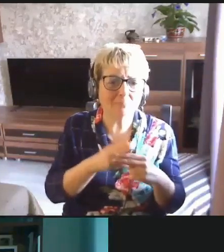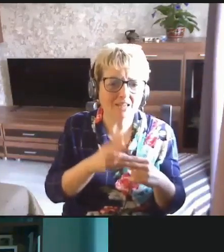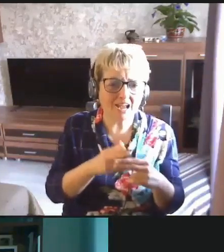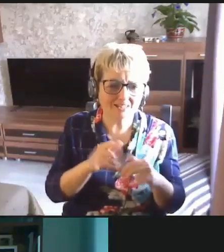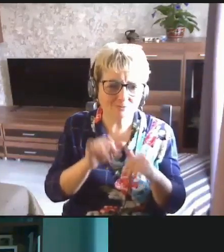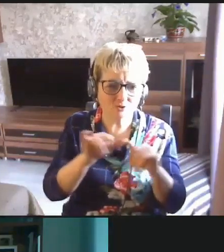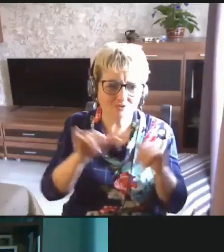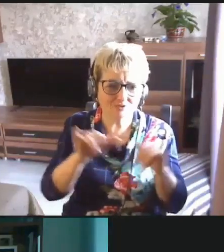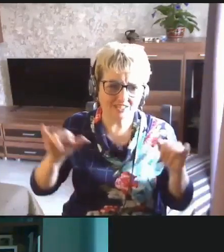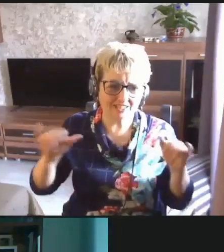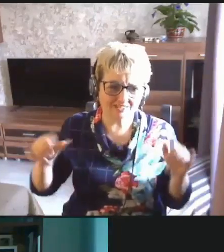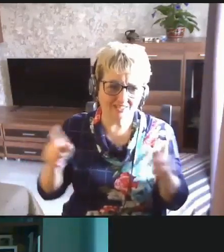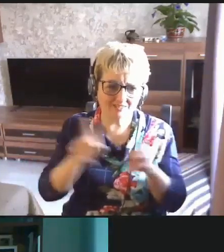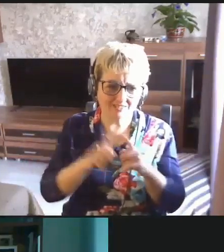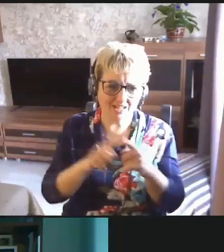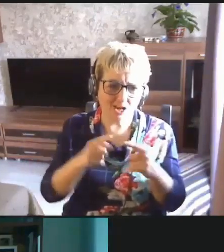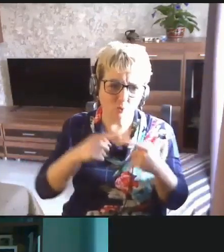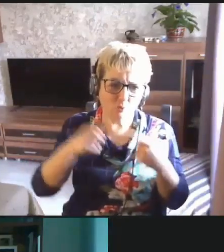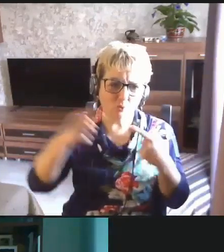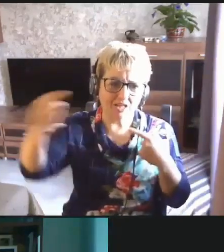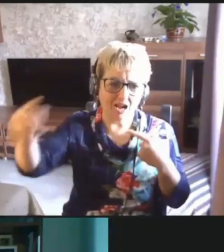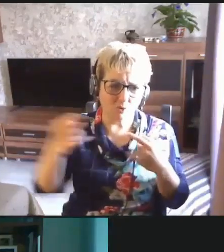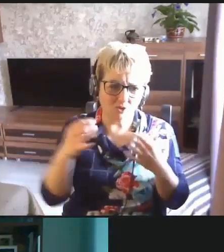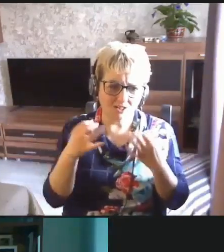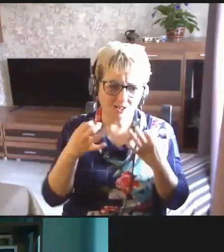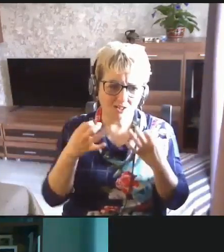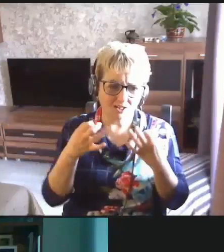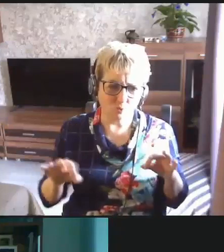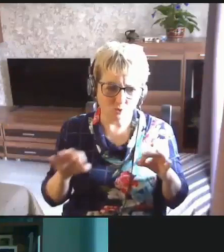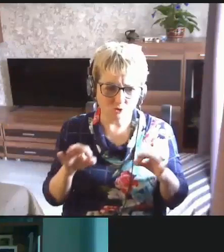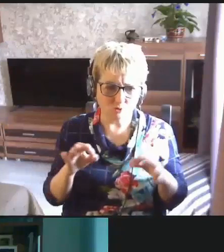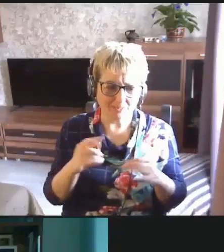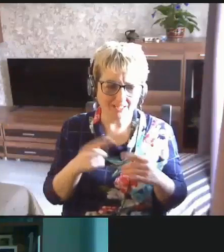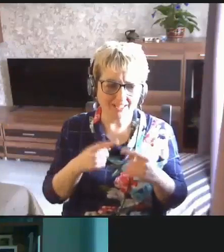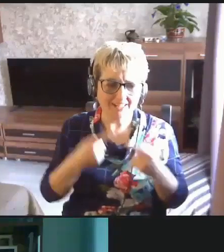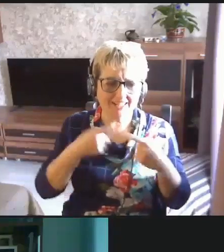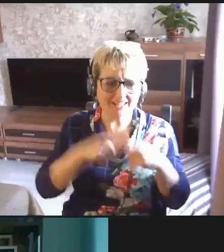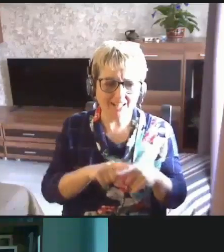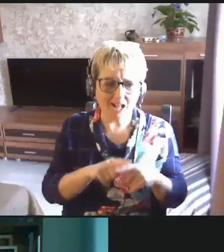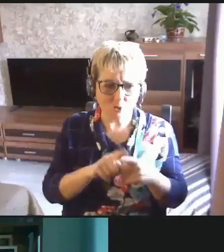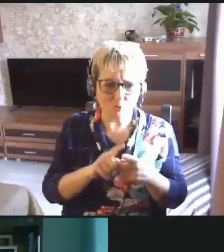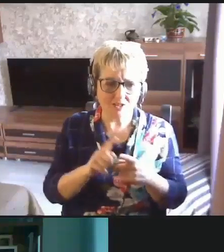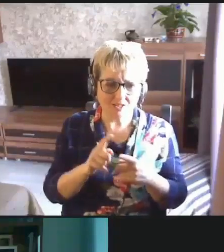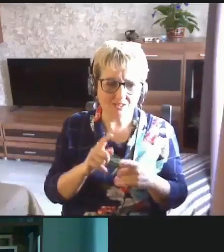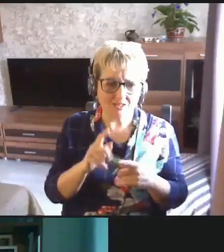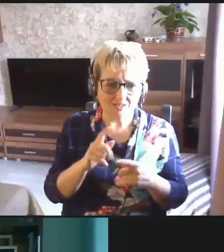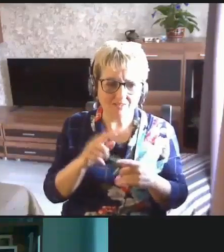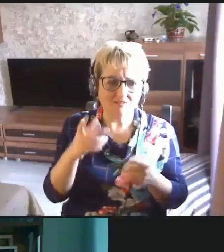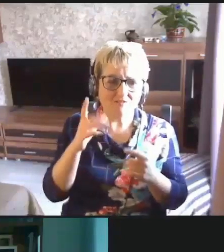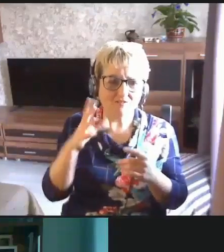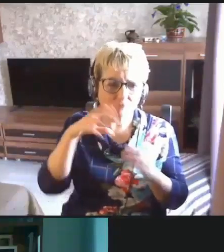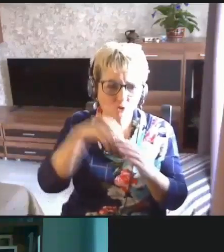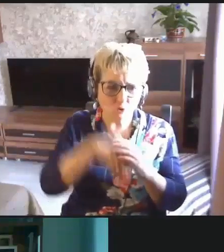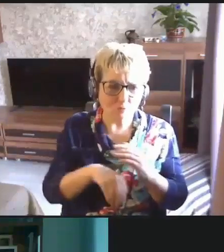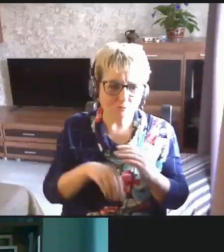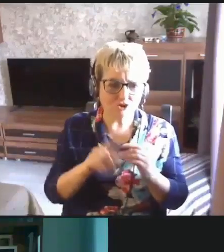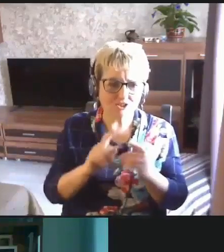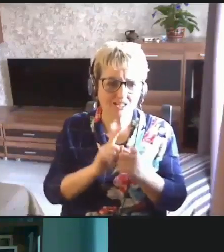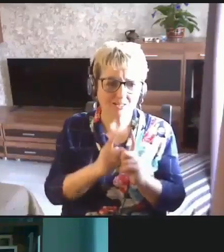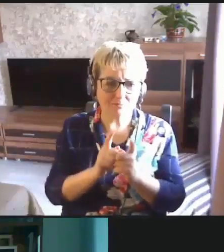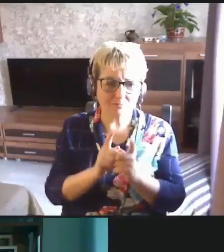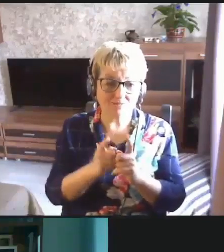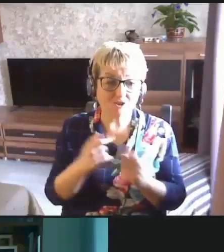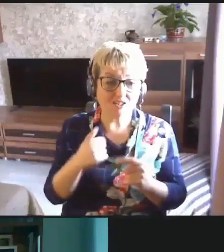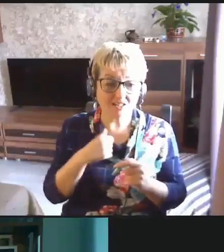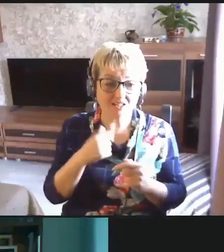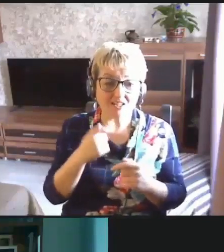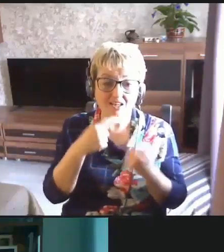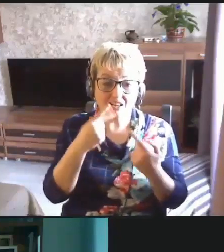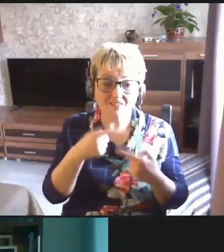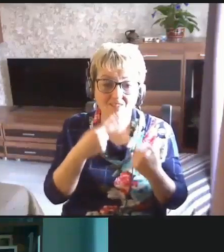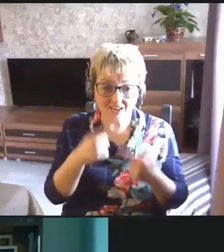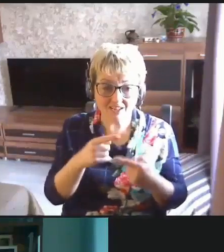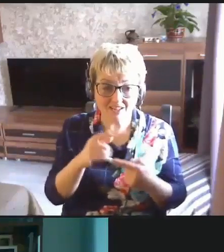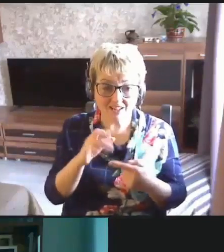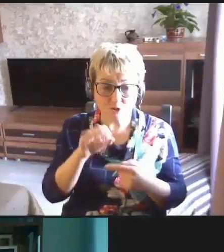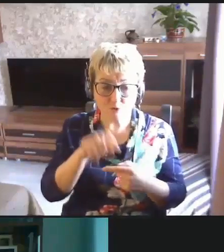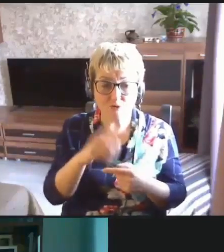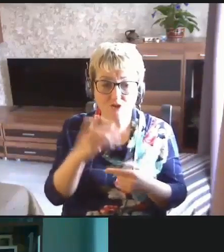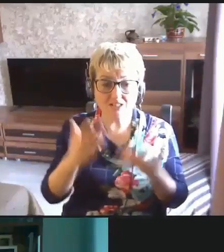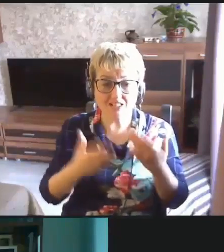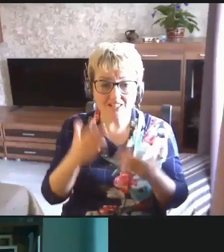развитие такого удаленного доступа позволенных технологий, в том числе перевода. Я говорил, что